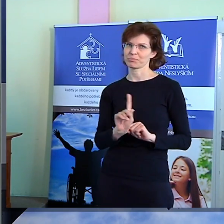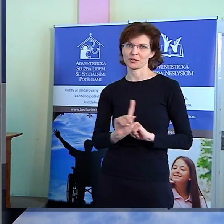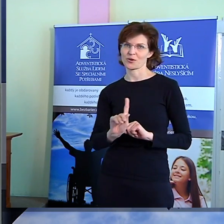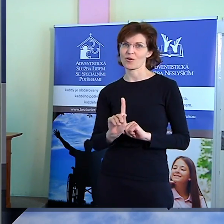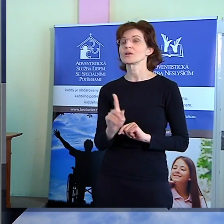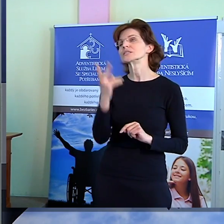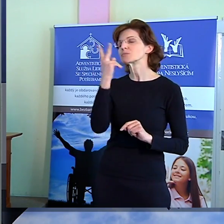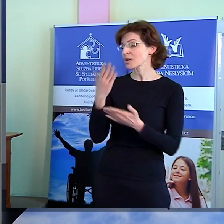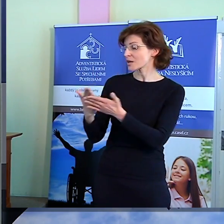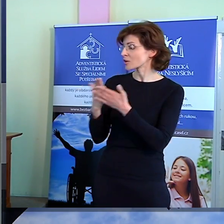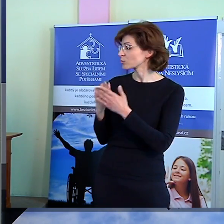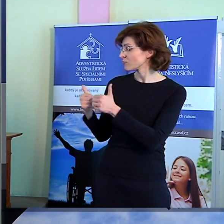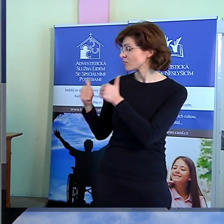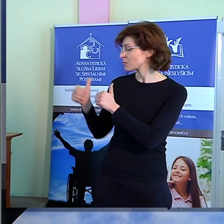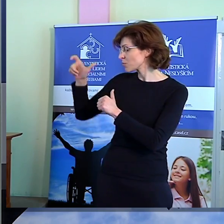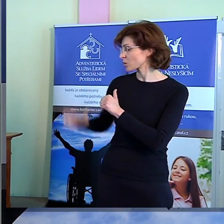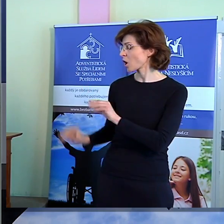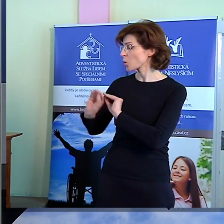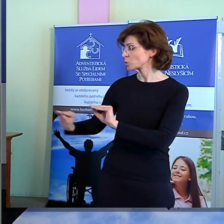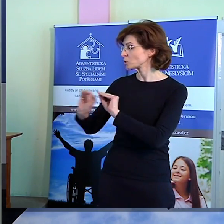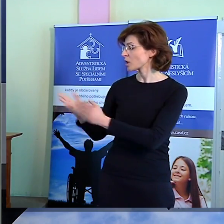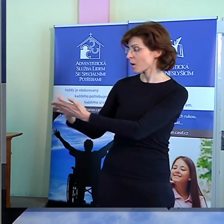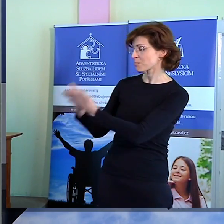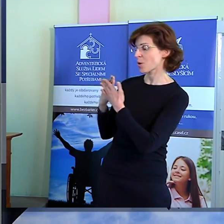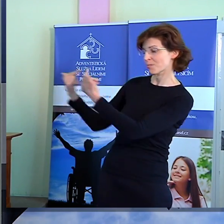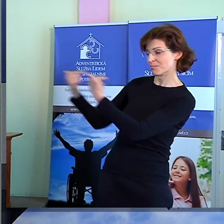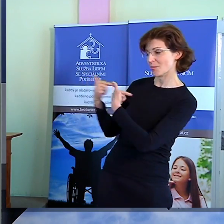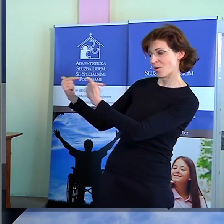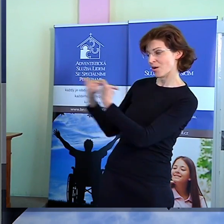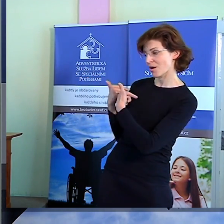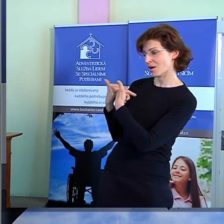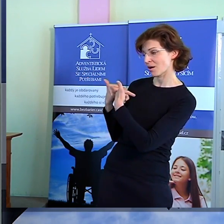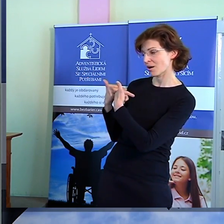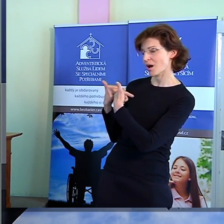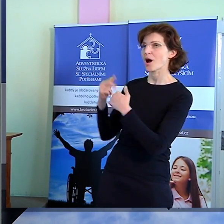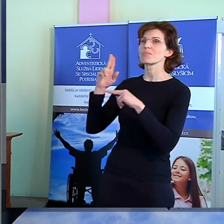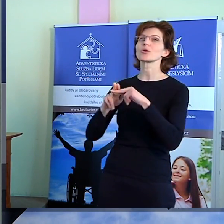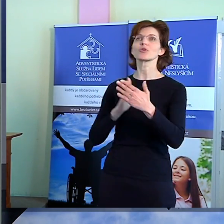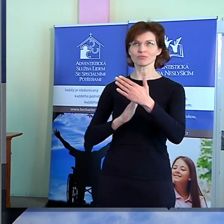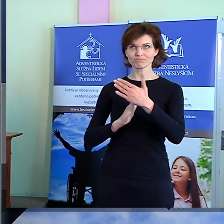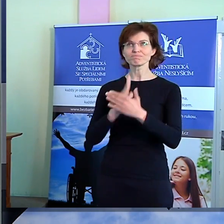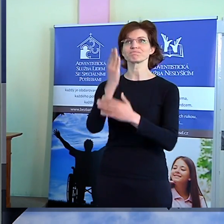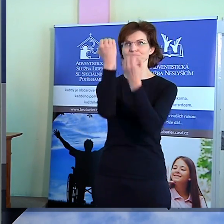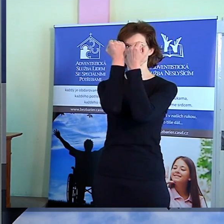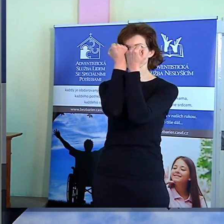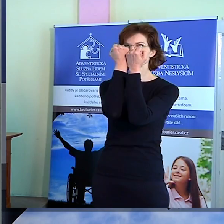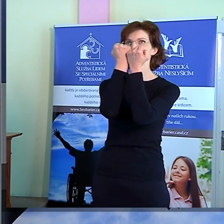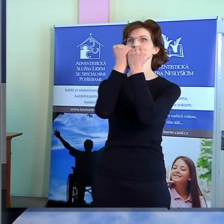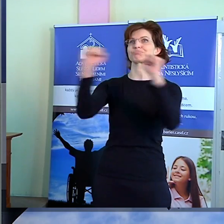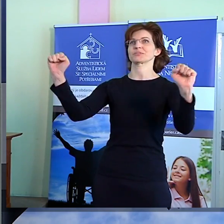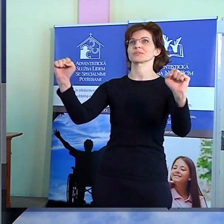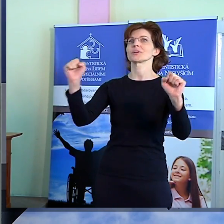pomoci své výborné učitelky. A ona díky tomu, že dokázala jí dopředu, tak byla jako